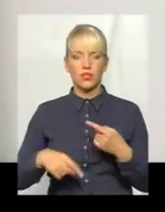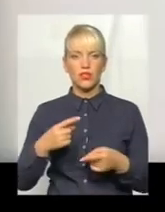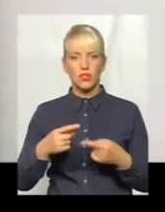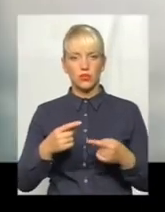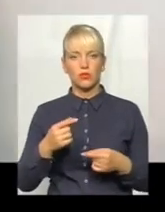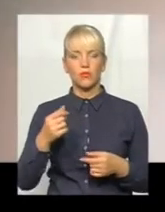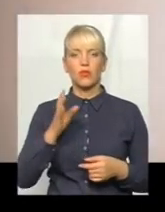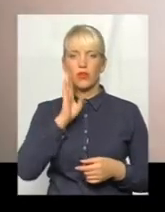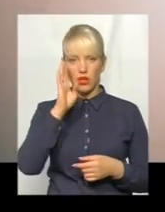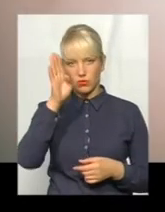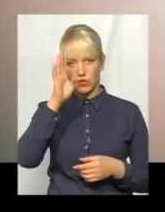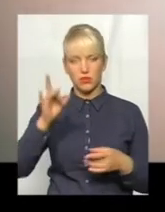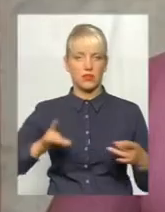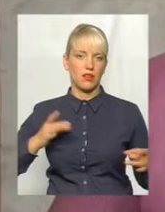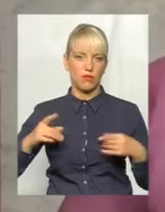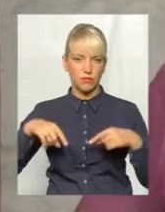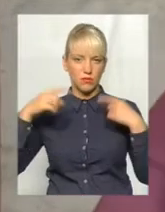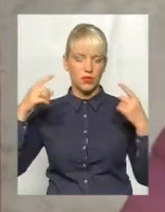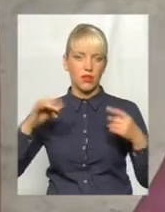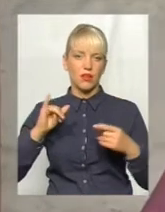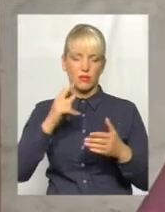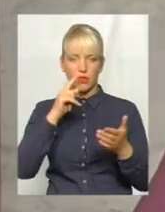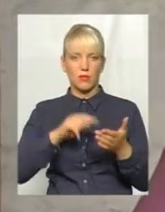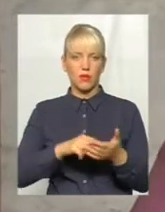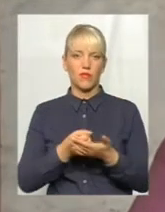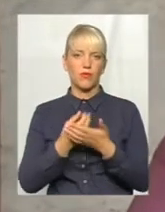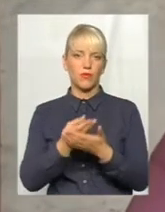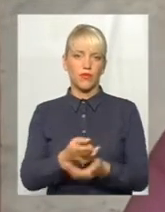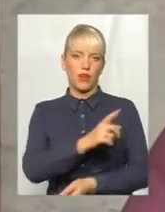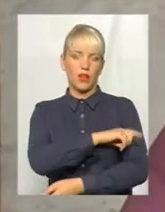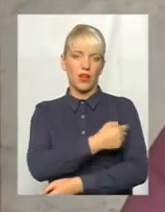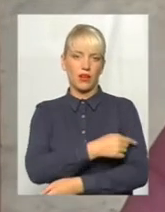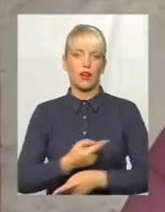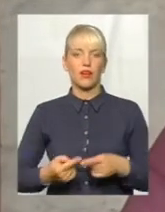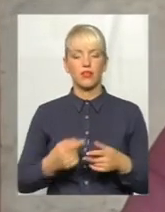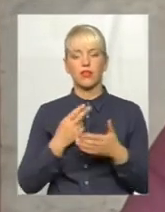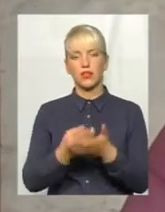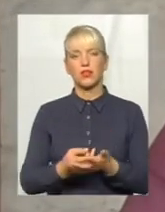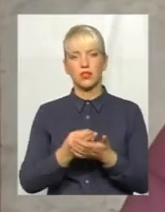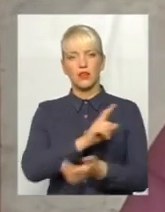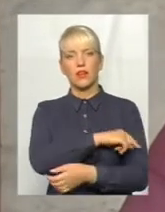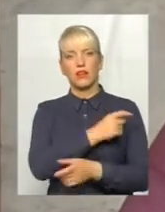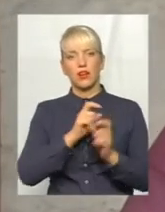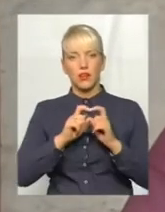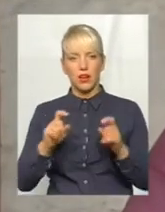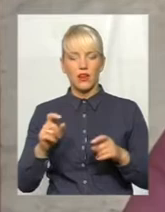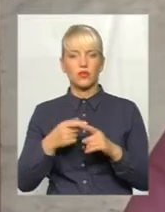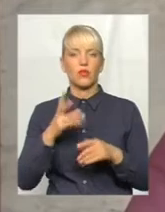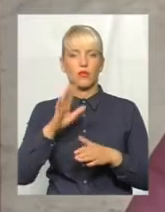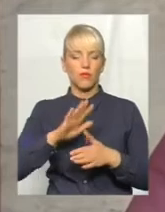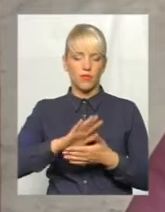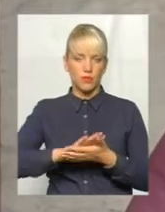зривом чоловік потрапив до лікарні. Відлежав він в лікарні. Після того знову почалися судові засідання. Але